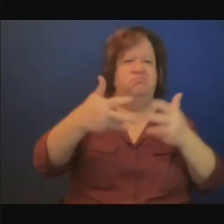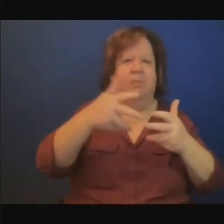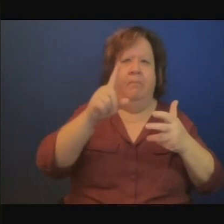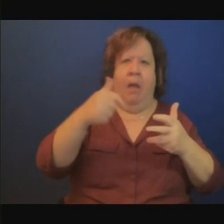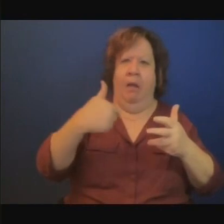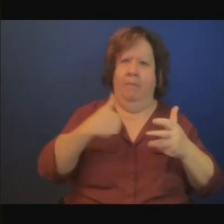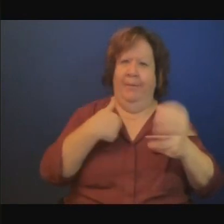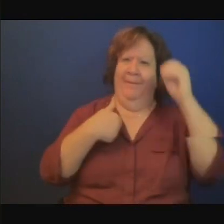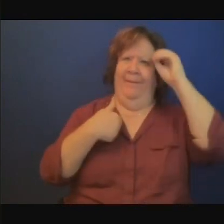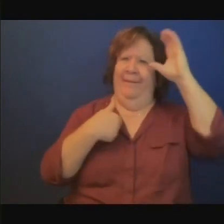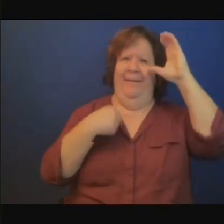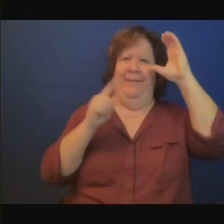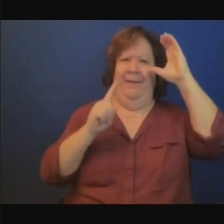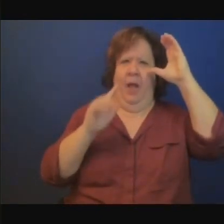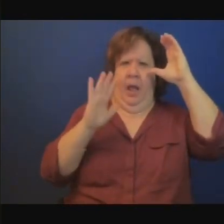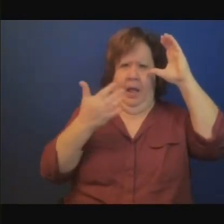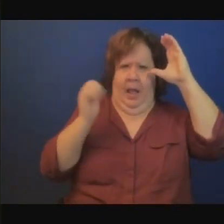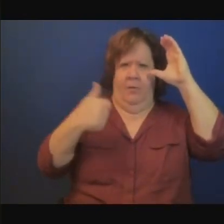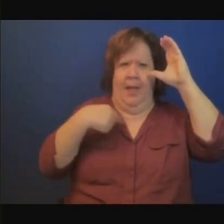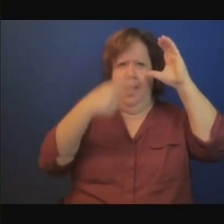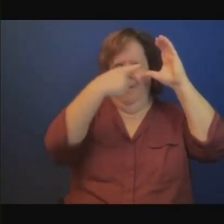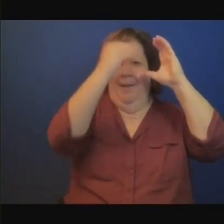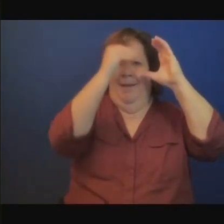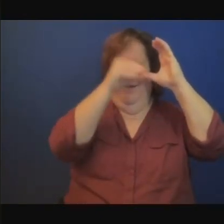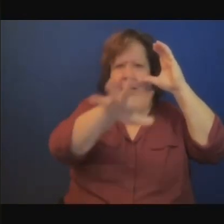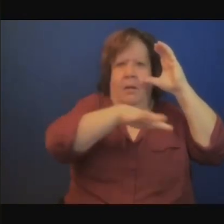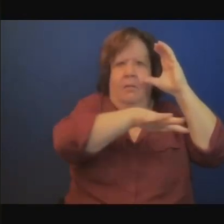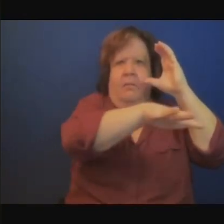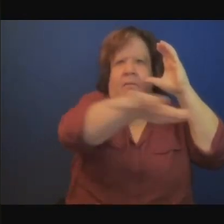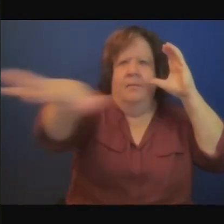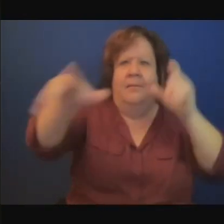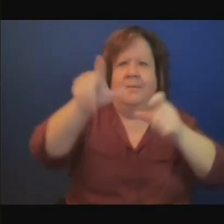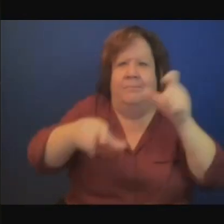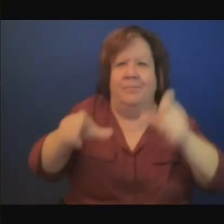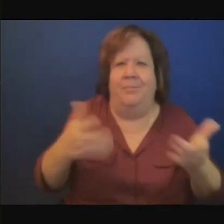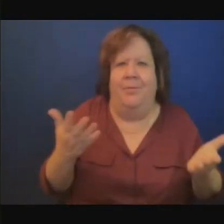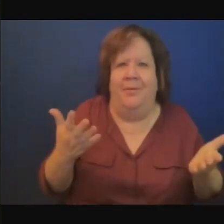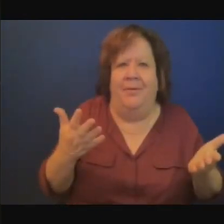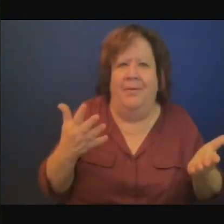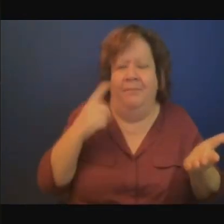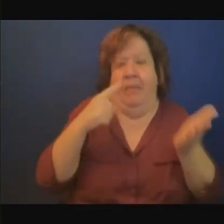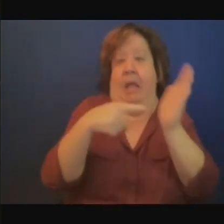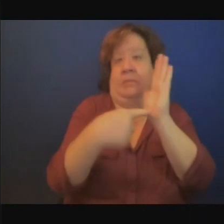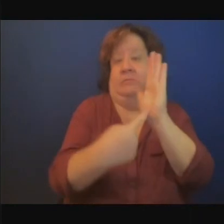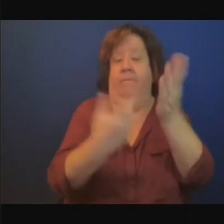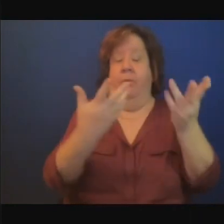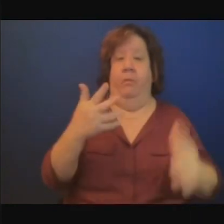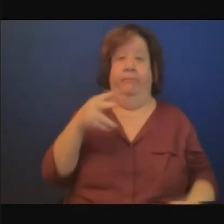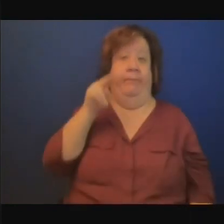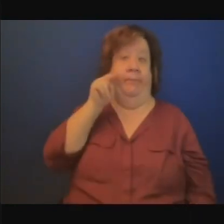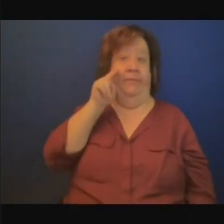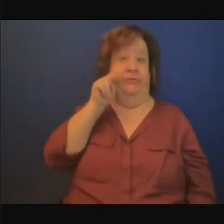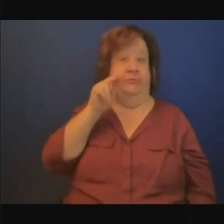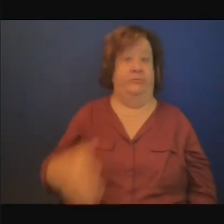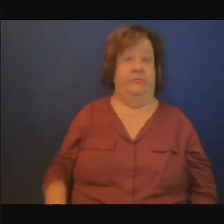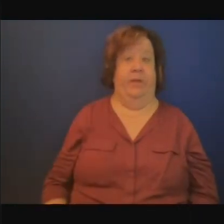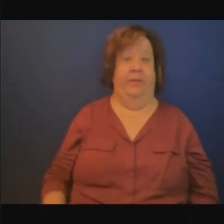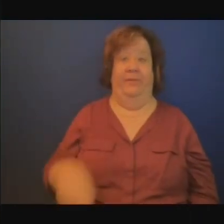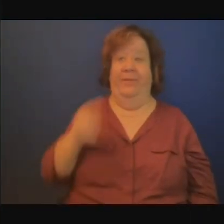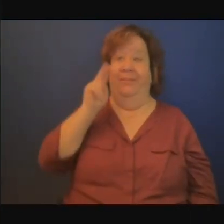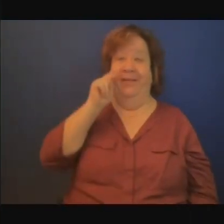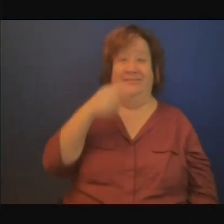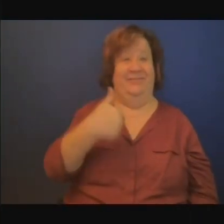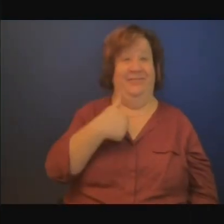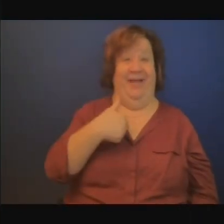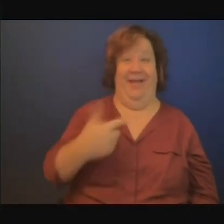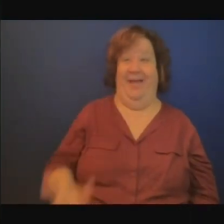je ne sais pas comment a été déterminée, par exemple, cette contribution pour le Nigeria. Voilà,